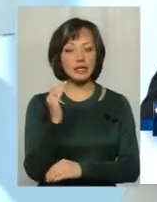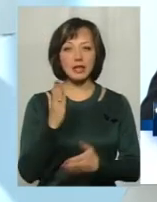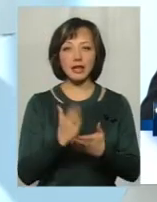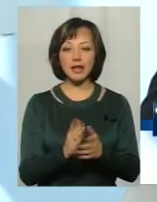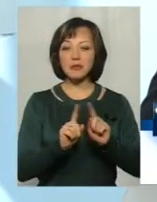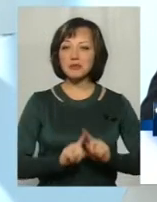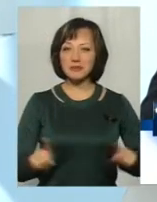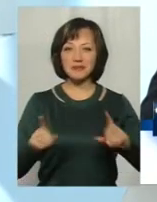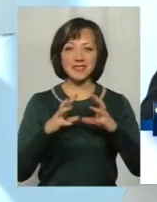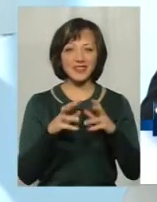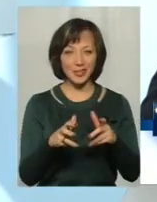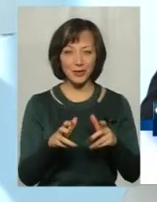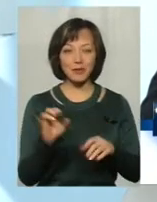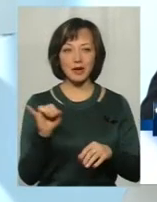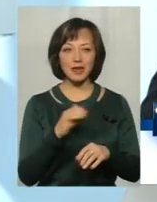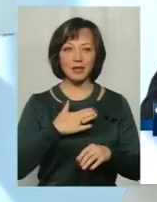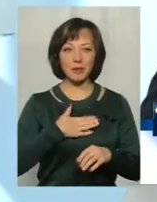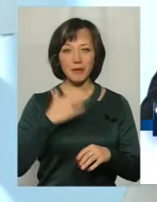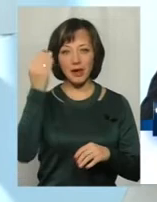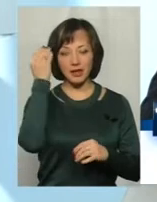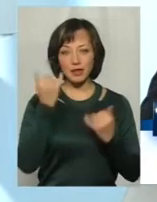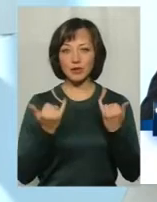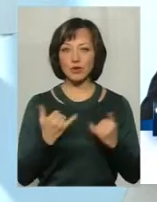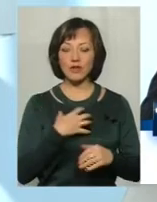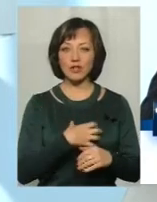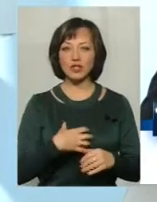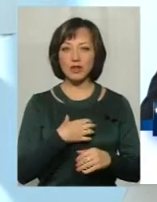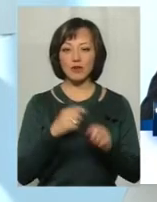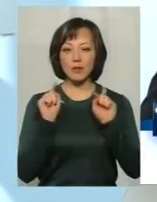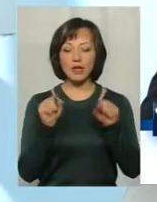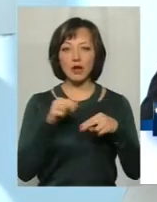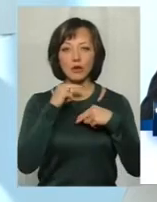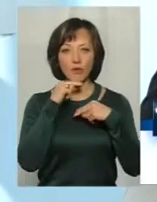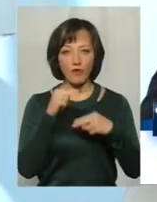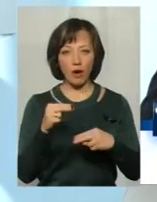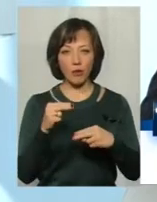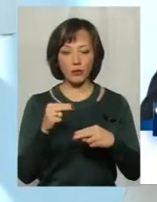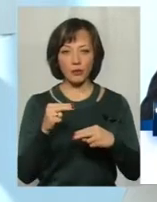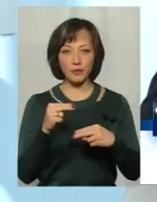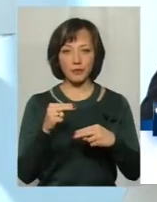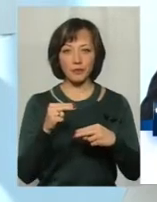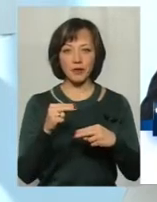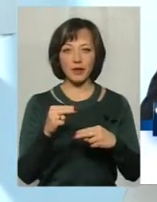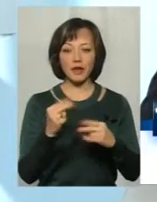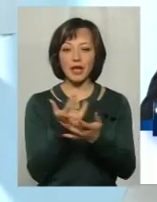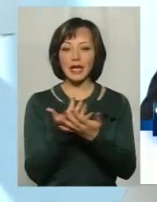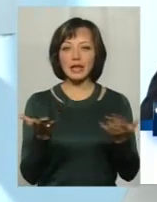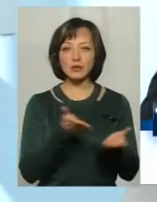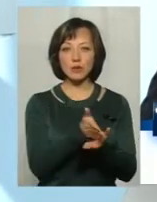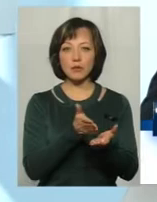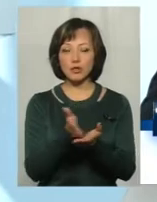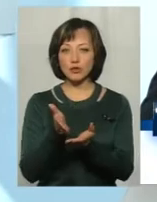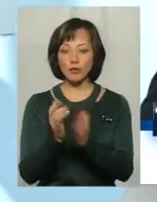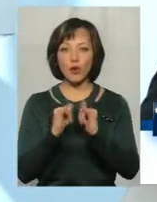неповторним світом. І, як на мене, сьогодні важливо приділяти увагу всесторонньому розвитку,